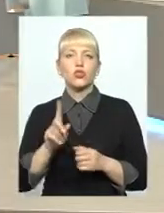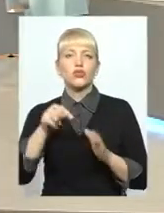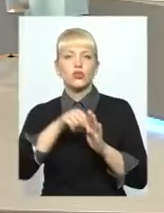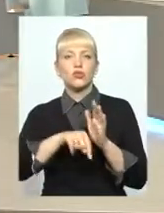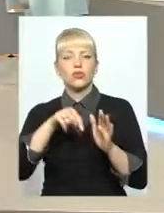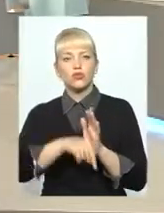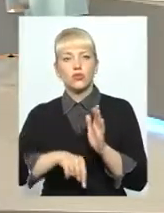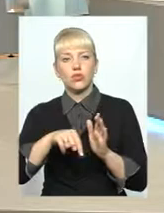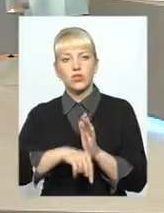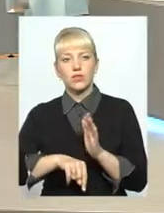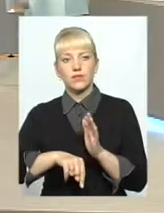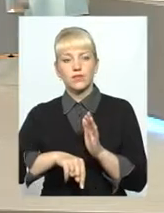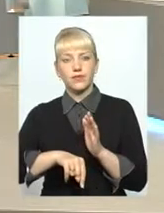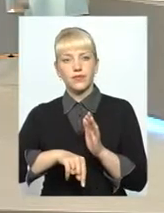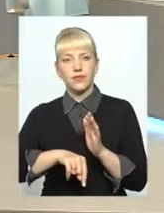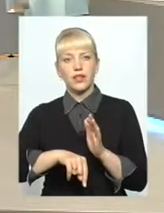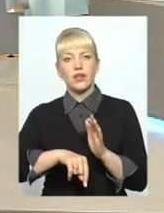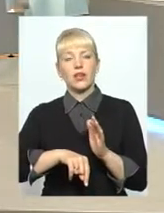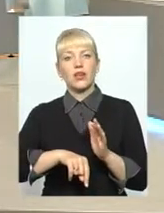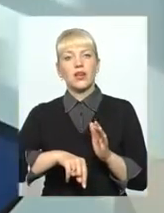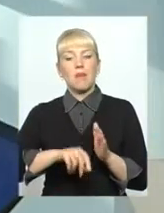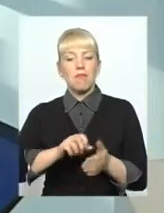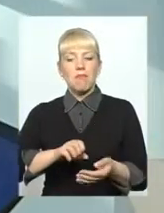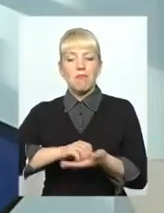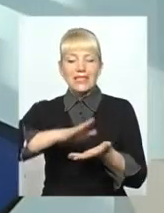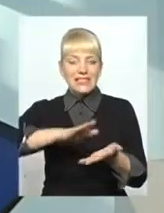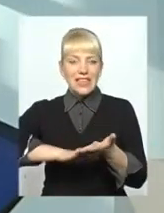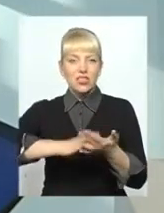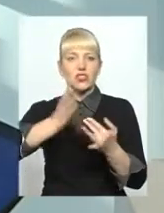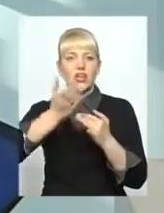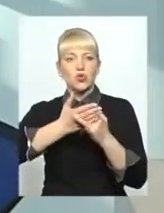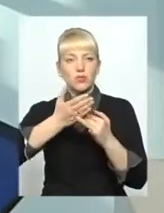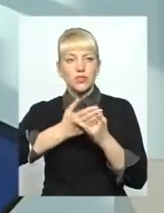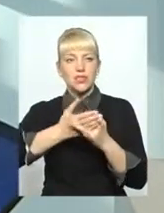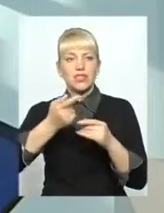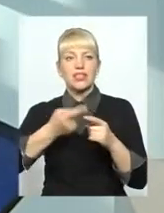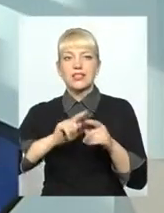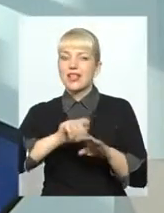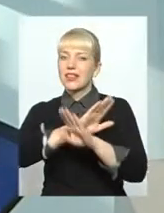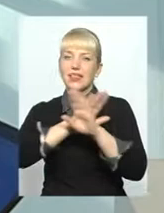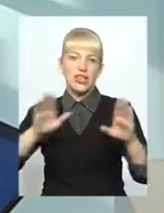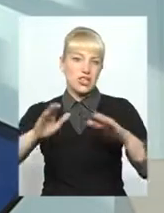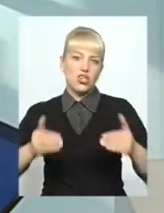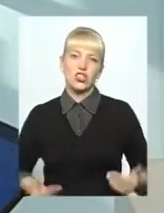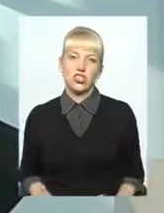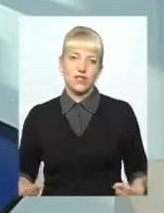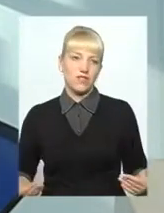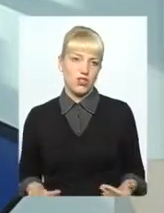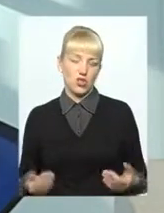призначеної субсидії, то це не живі кошти, тобто це поперові